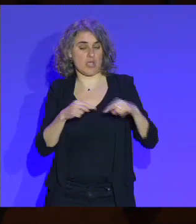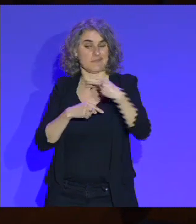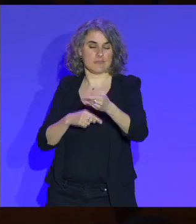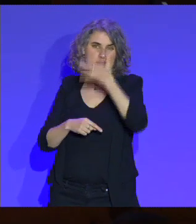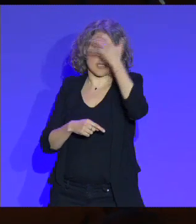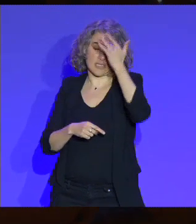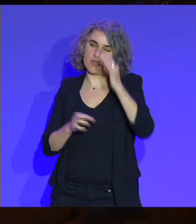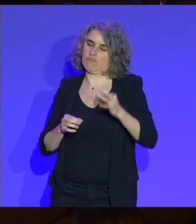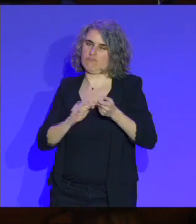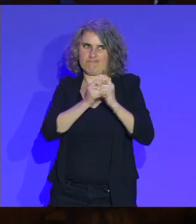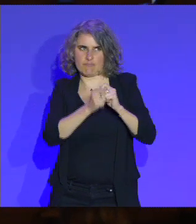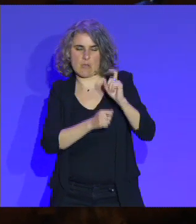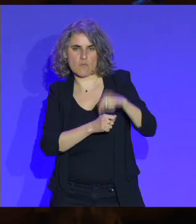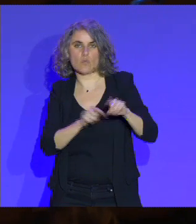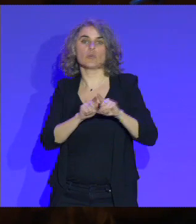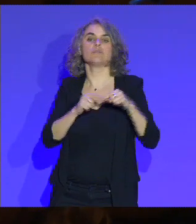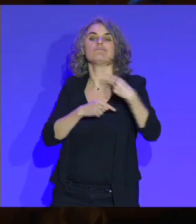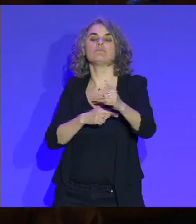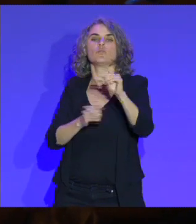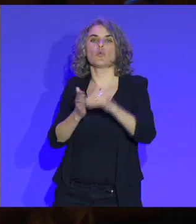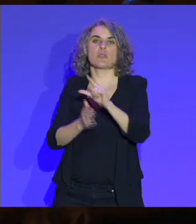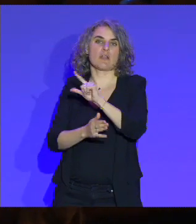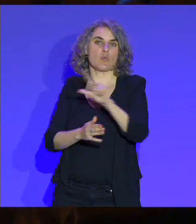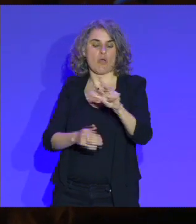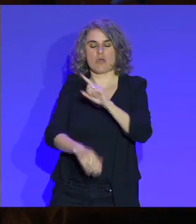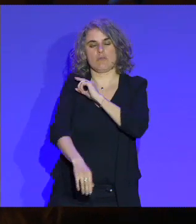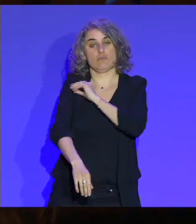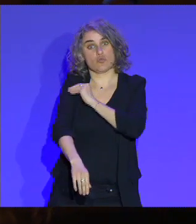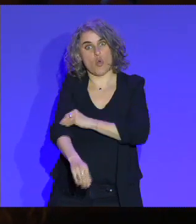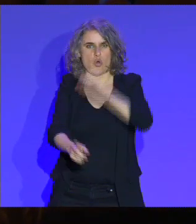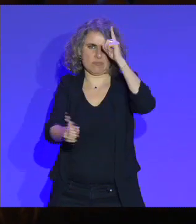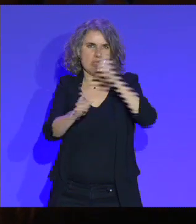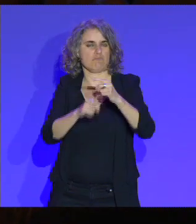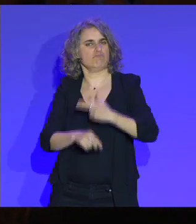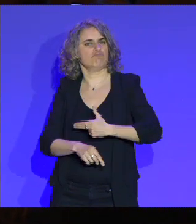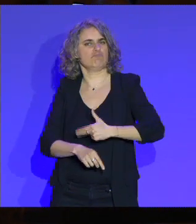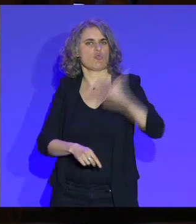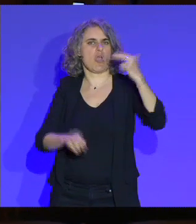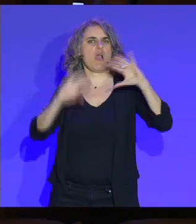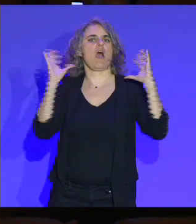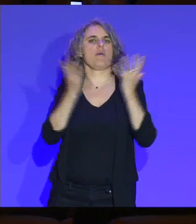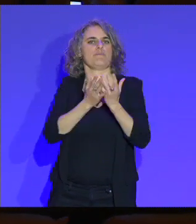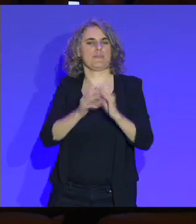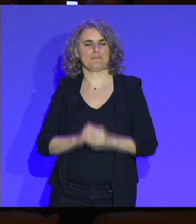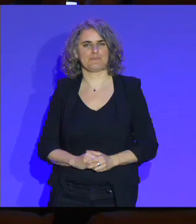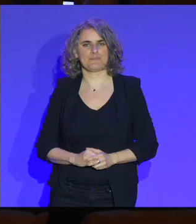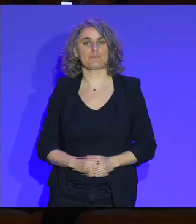et dès 2023, sur la question de faire du sport une grande cause nationale. Merci beaucoup.